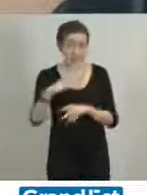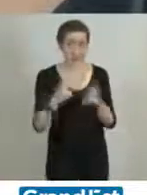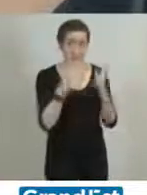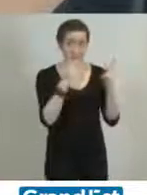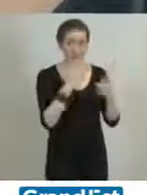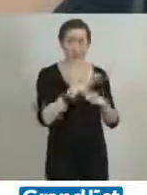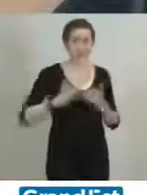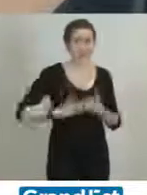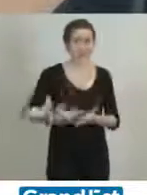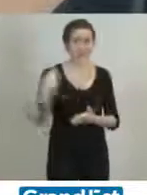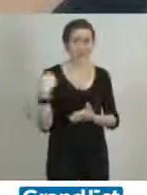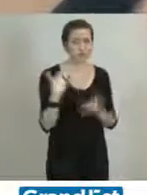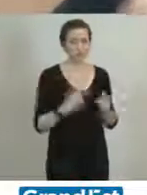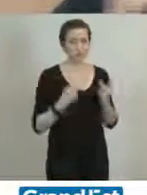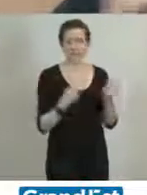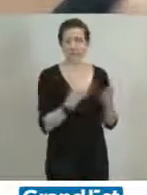si ancienne dans notre pays. sexisme plus de sexisme et de de Merci.